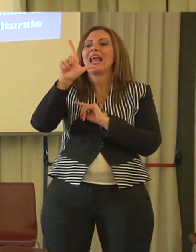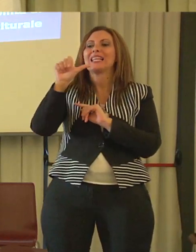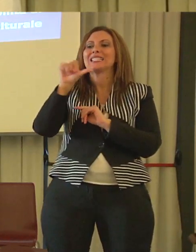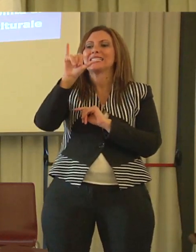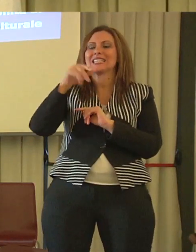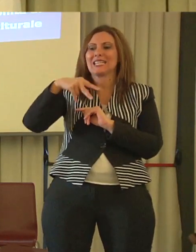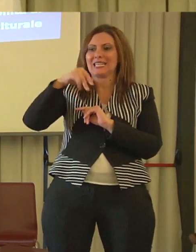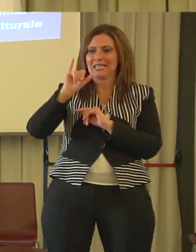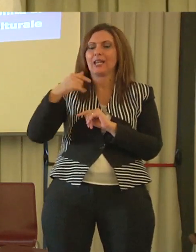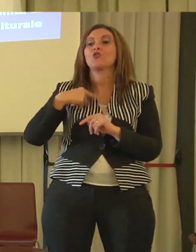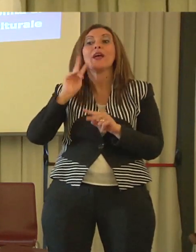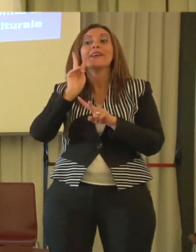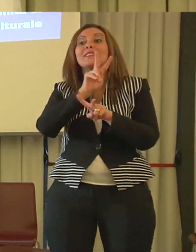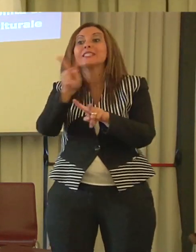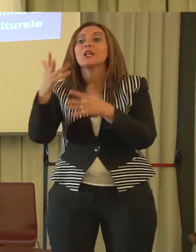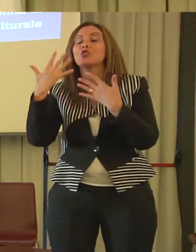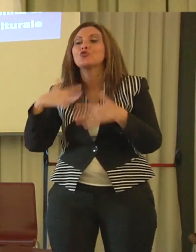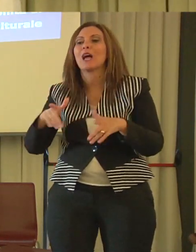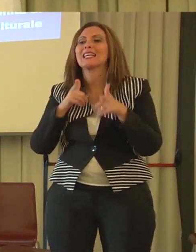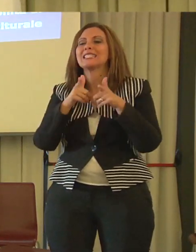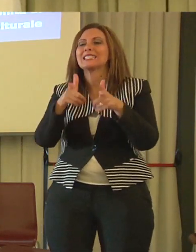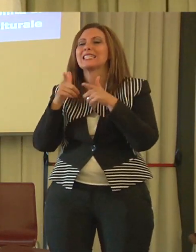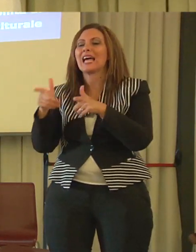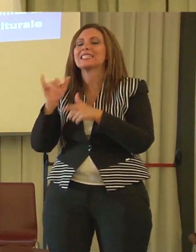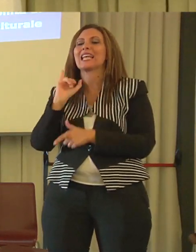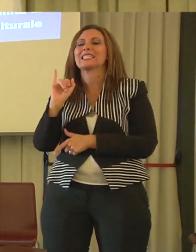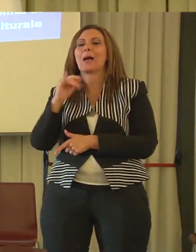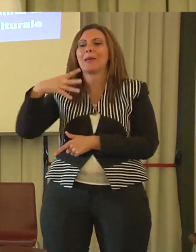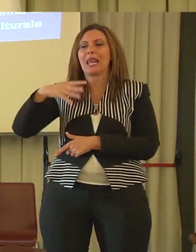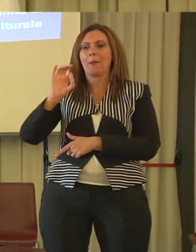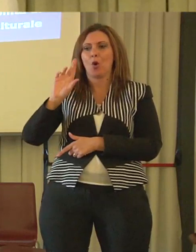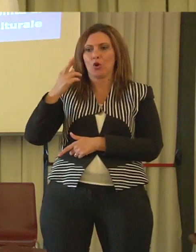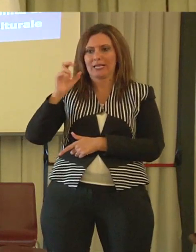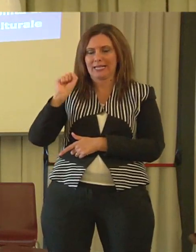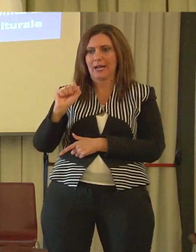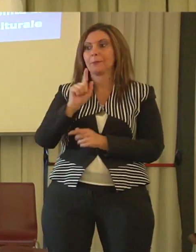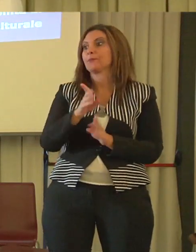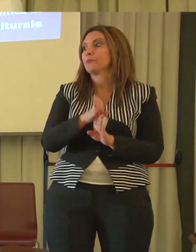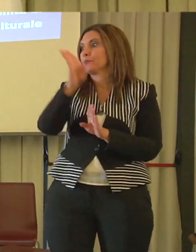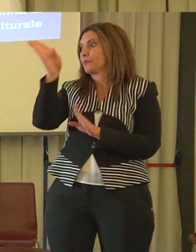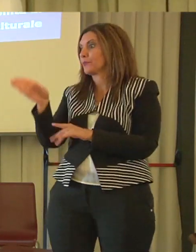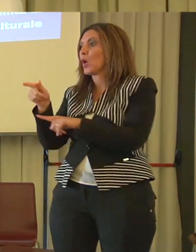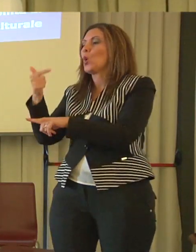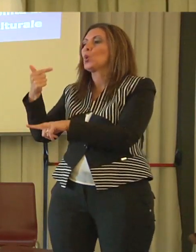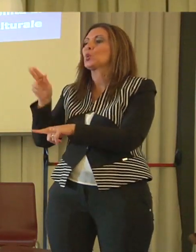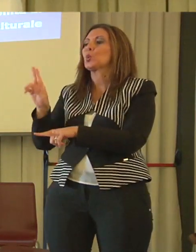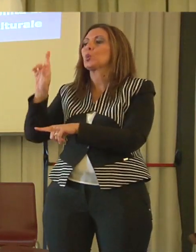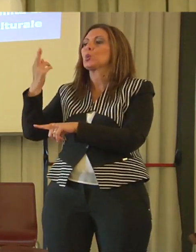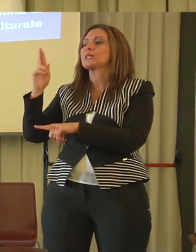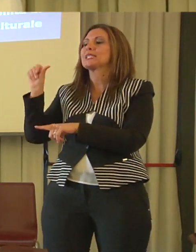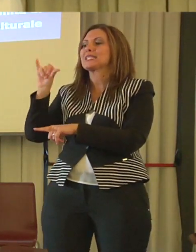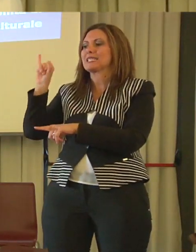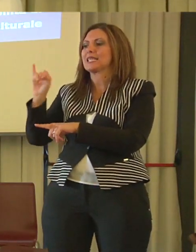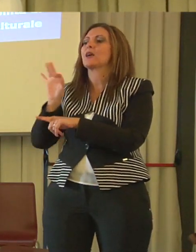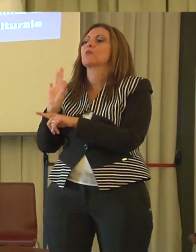stanze di Isabella Morra, fino a raggiungere anche Tursi con la sua ravatana. Ora, io parlo